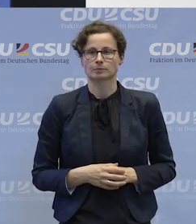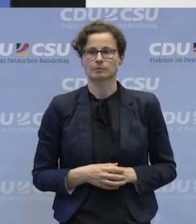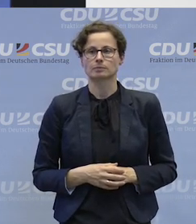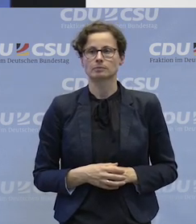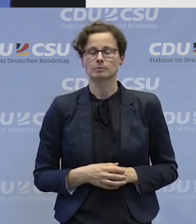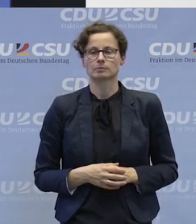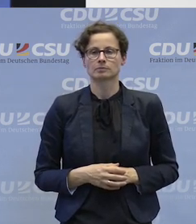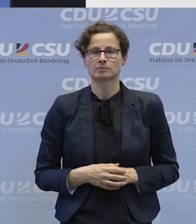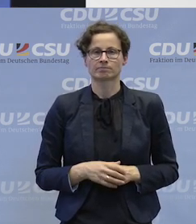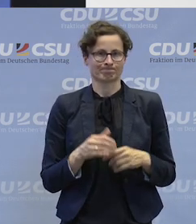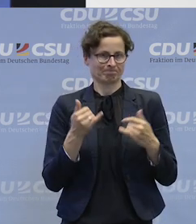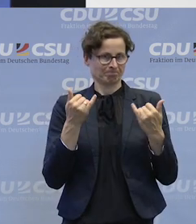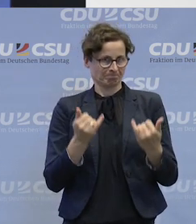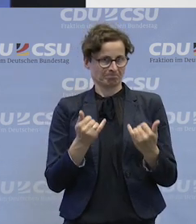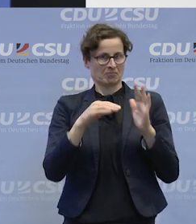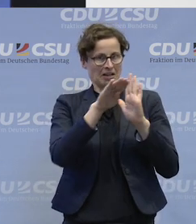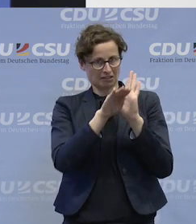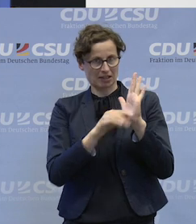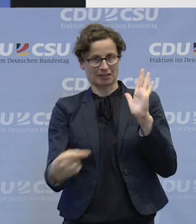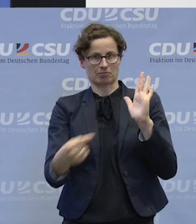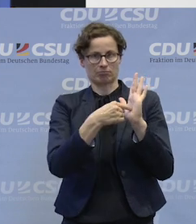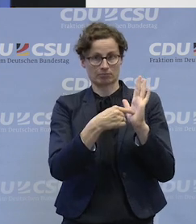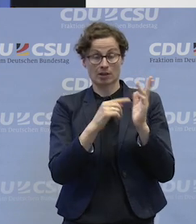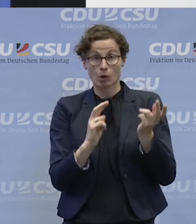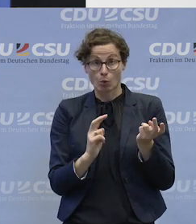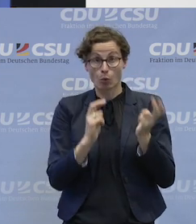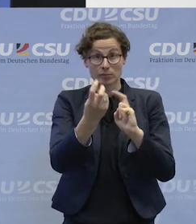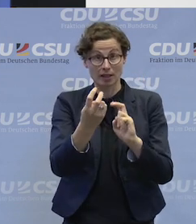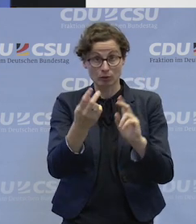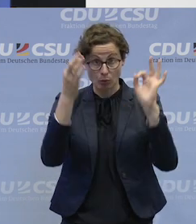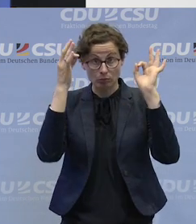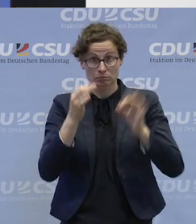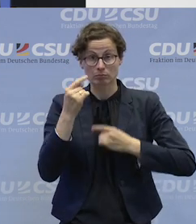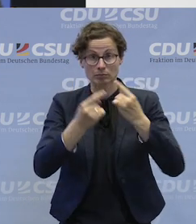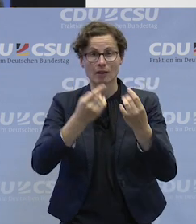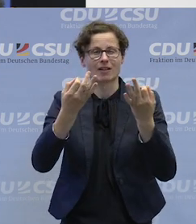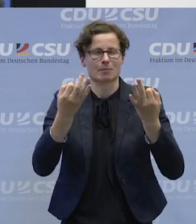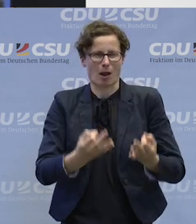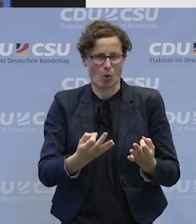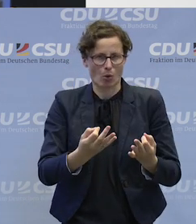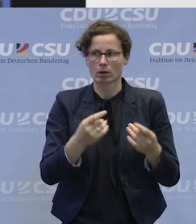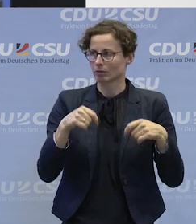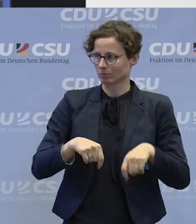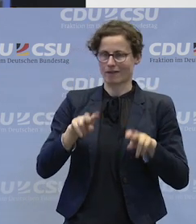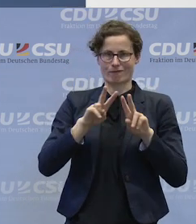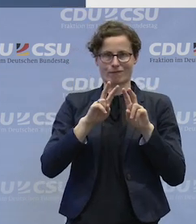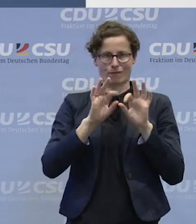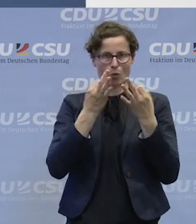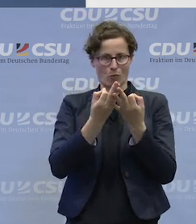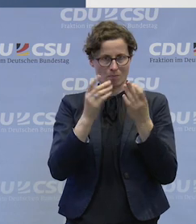Was braucht das neue Budget, um erfolgreich zu starten? So ist der Titel dieses Forums